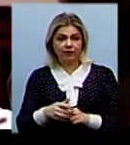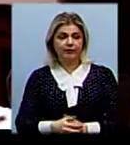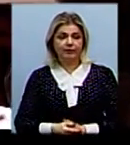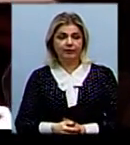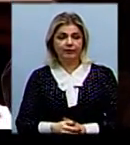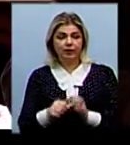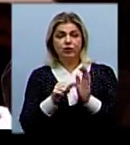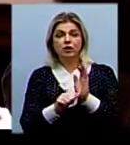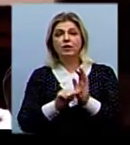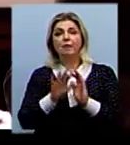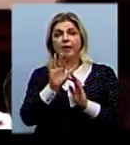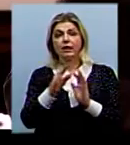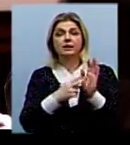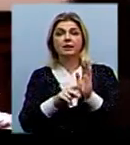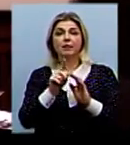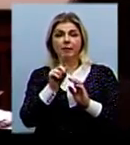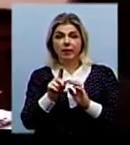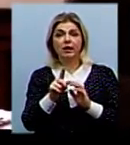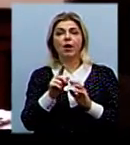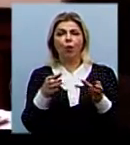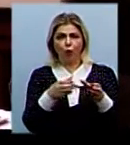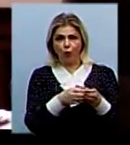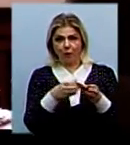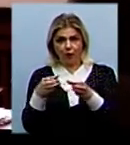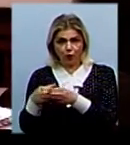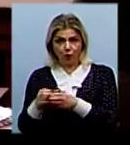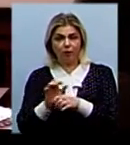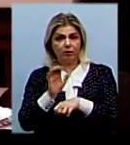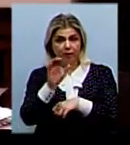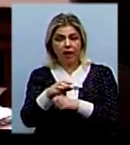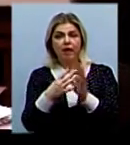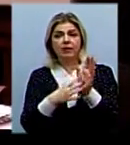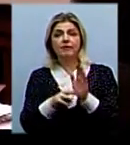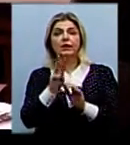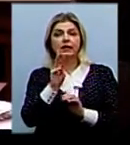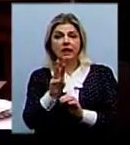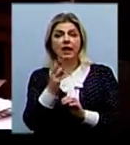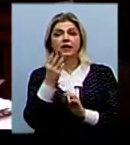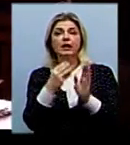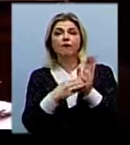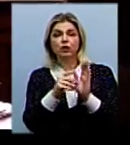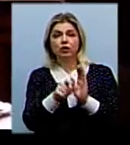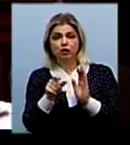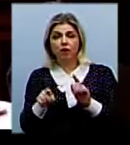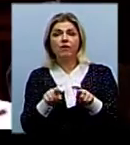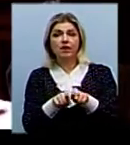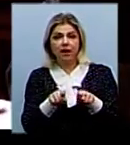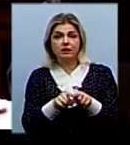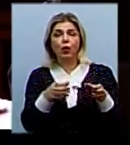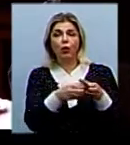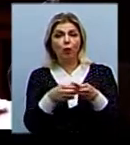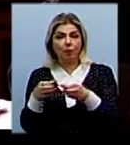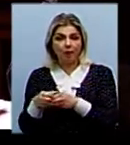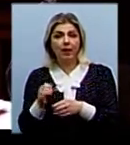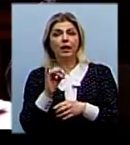65-й – 71 цілими групами підуть, 93-й – 38 чоловік, само групами